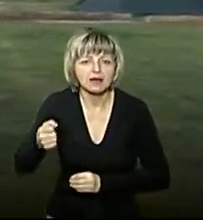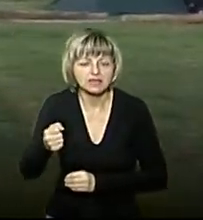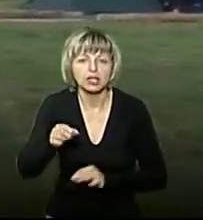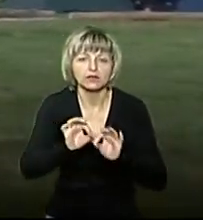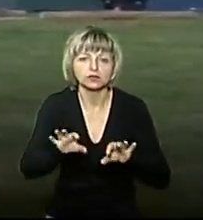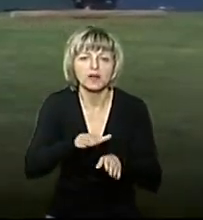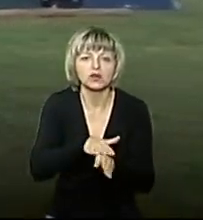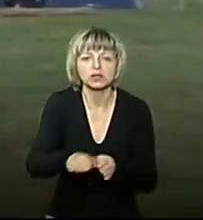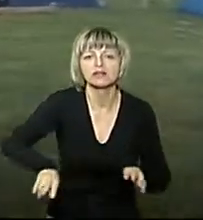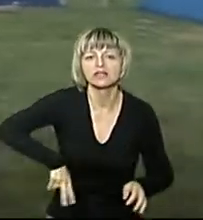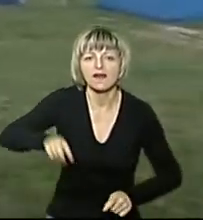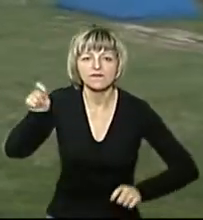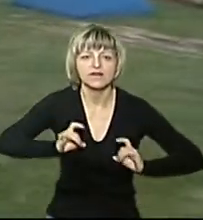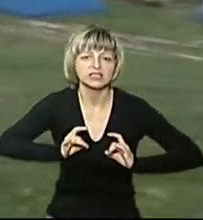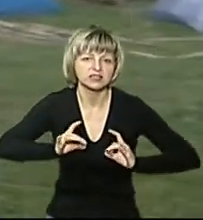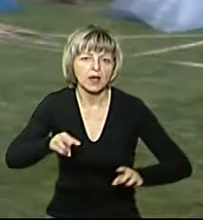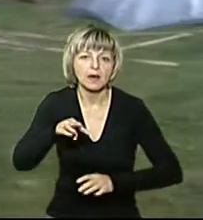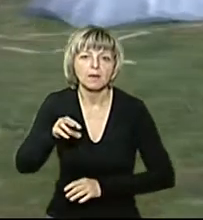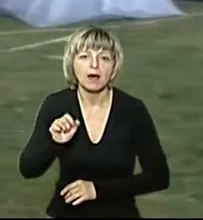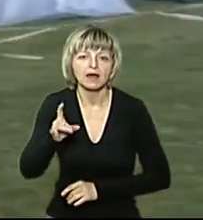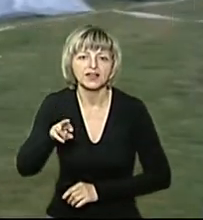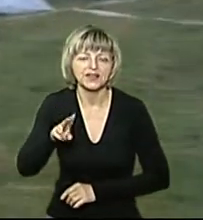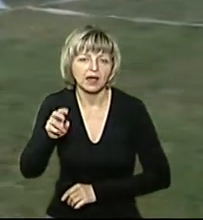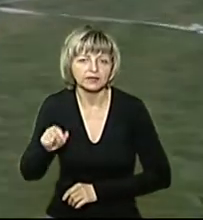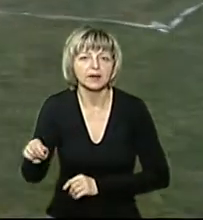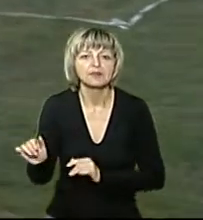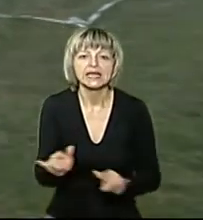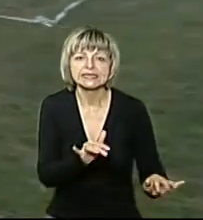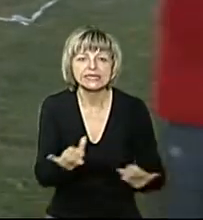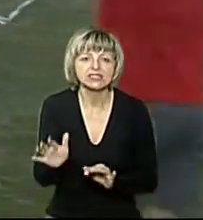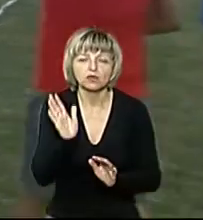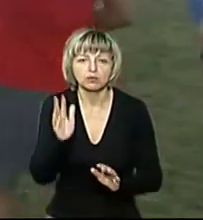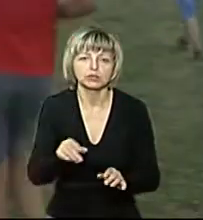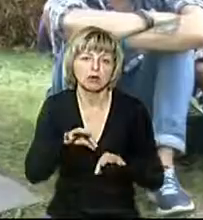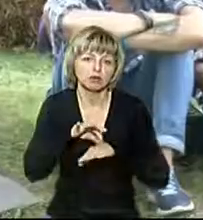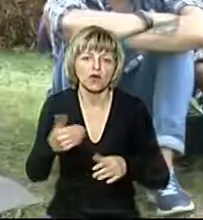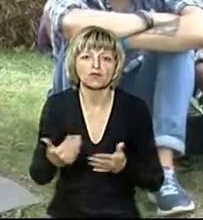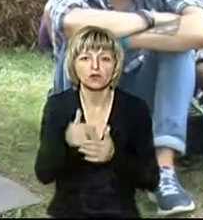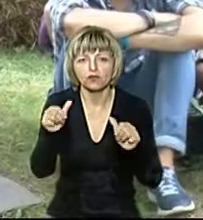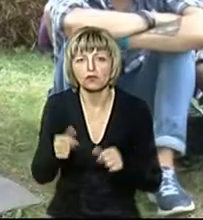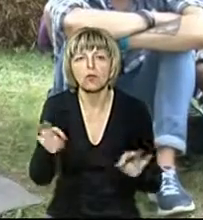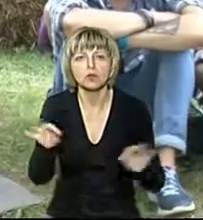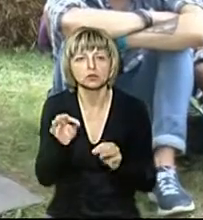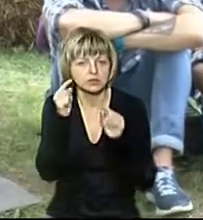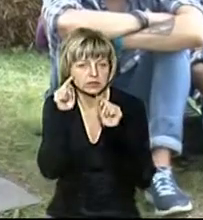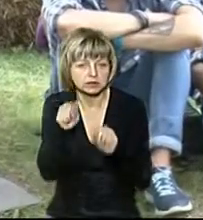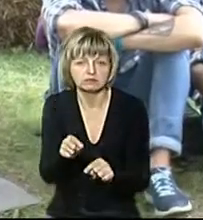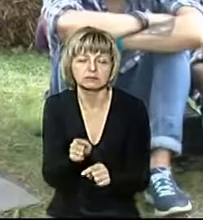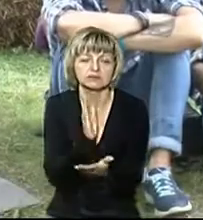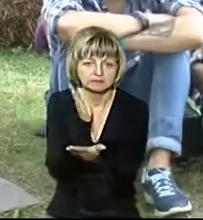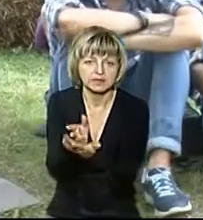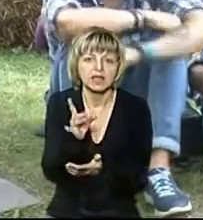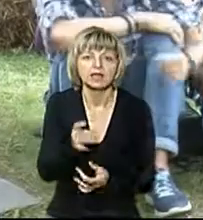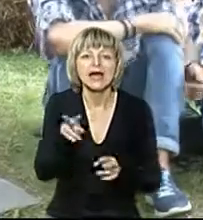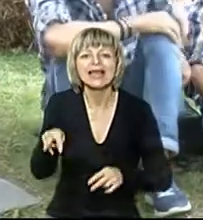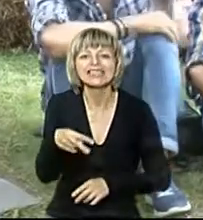розповідає виконавча директорка фестивалю Мар'яна Коваль. Дійство запланували у новому форматі. Музичний акцент змістили на літературно